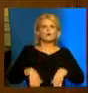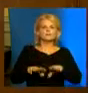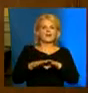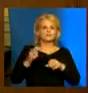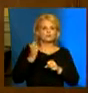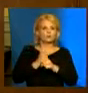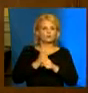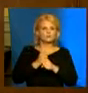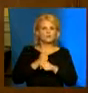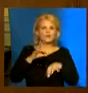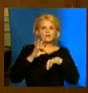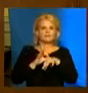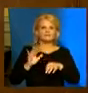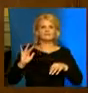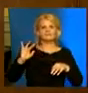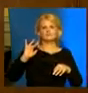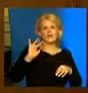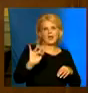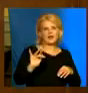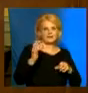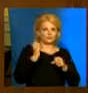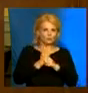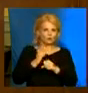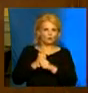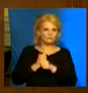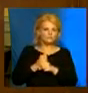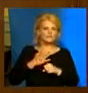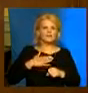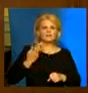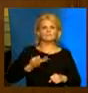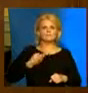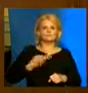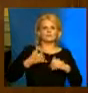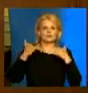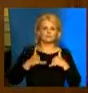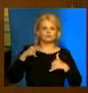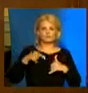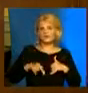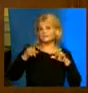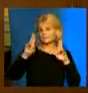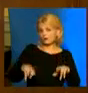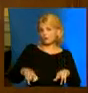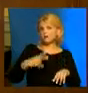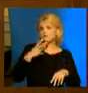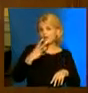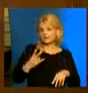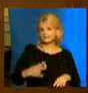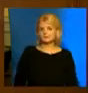meglévő vezetés ellen dolgoztak, mint mondjuk pártaktivisták, és sokkal büszke vagyok arra, hogy ez most tény. Ilyen van.